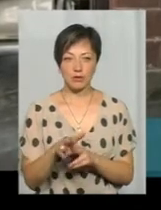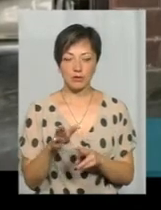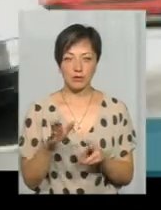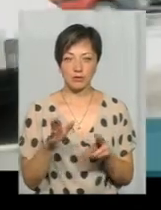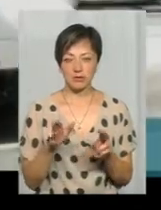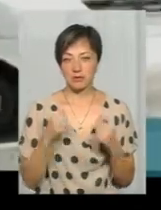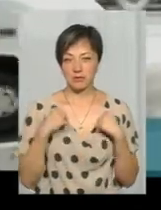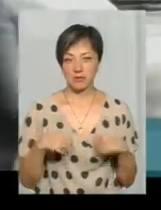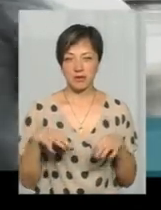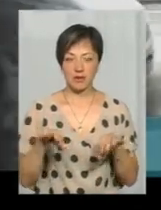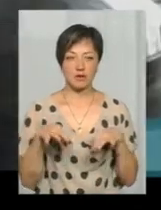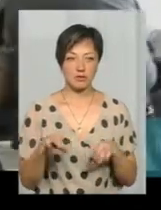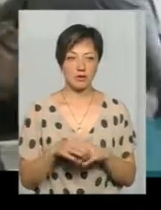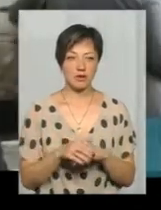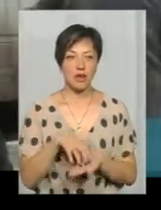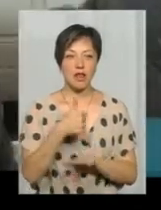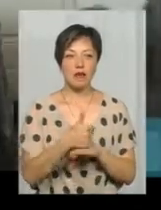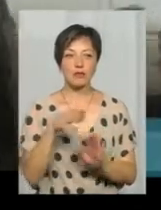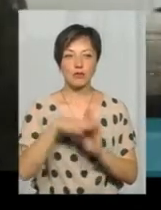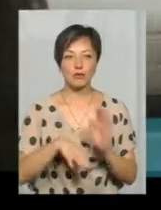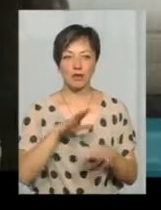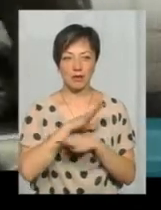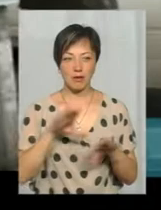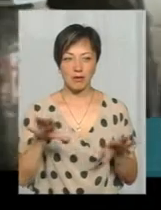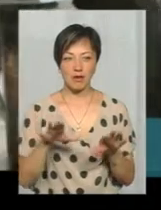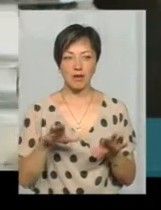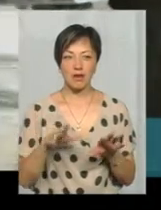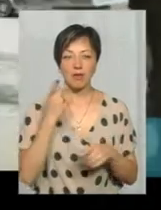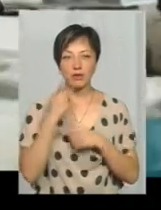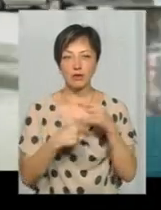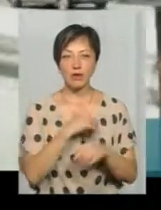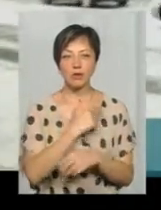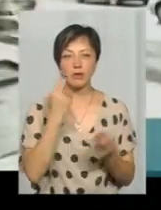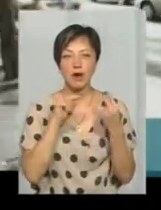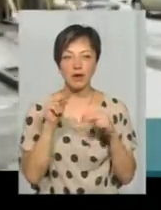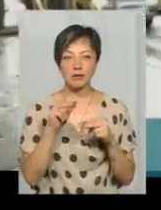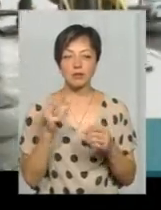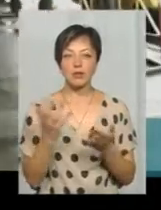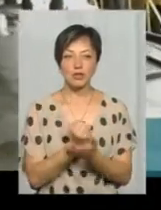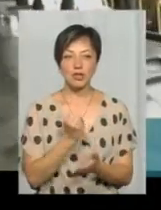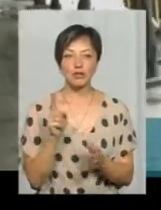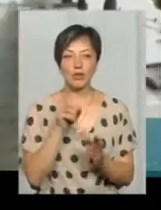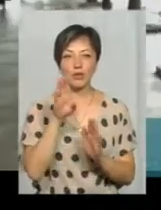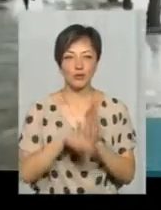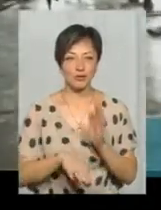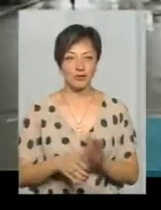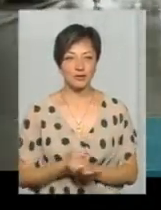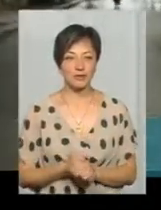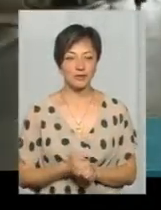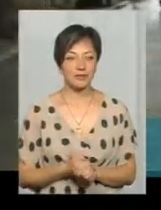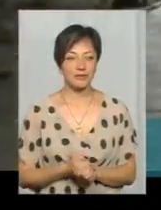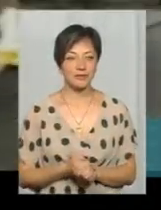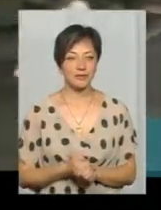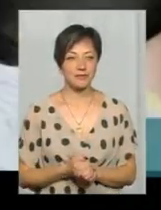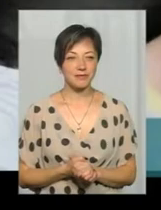транспорті. Головне, щоб хуже не було. А то ми постійно хочемо щось покращити, а виходить, що не зовсім так,